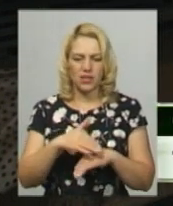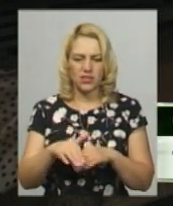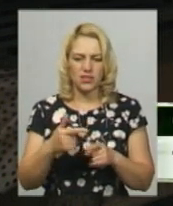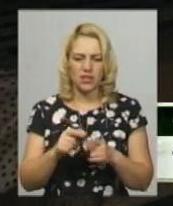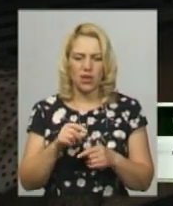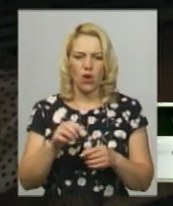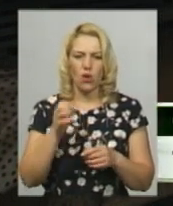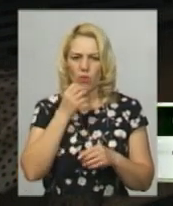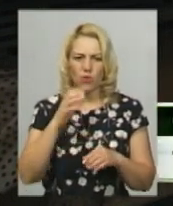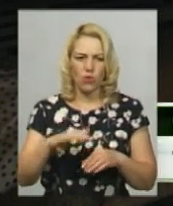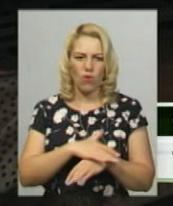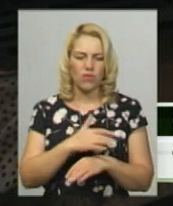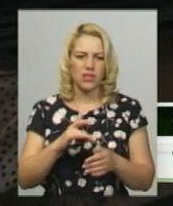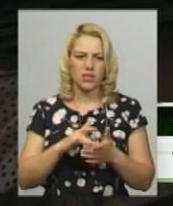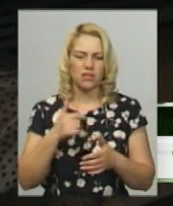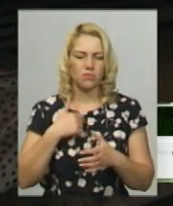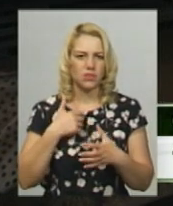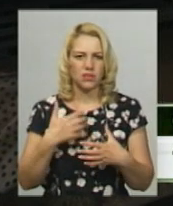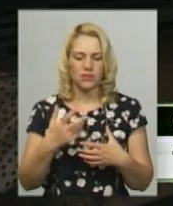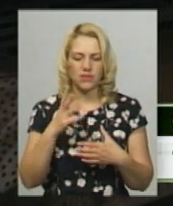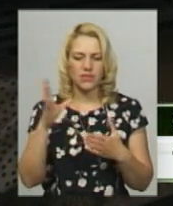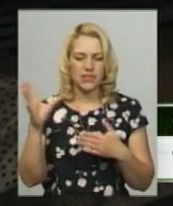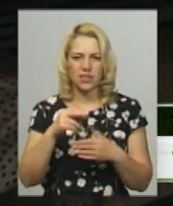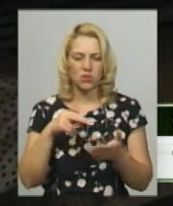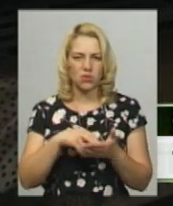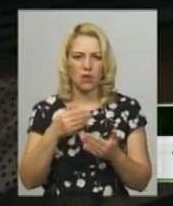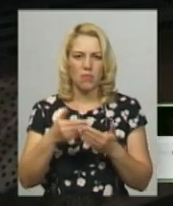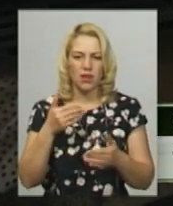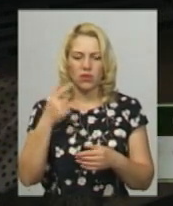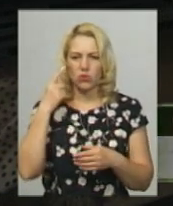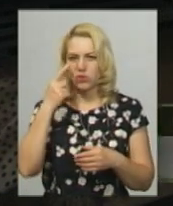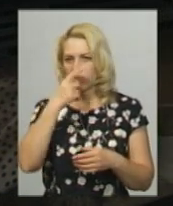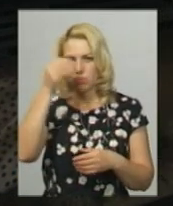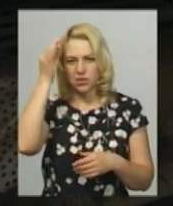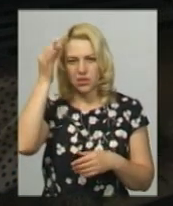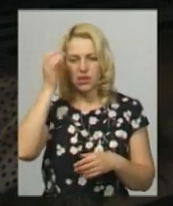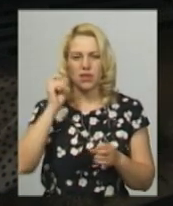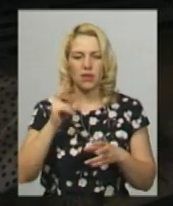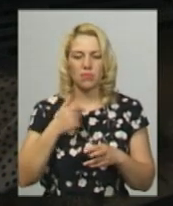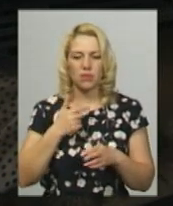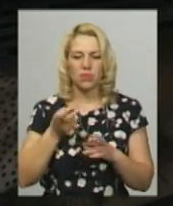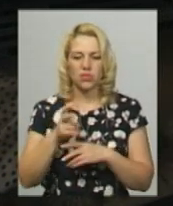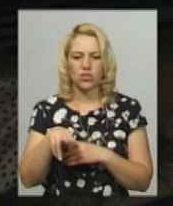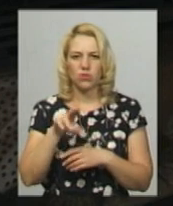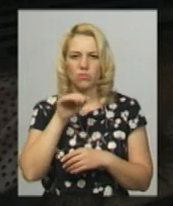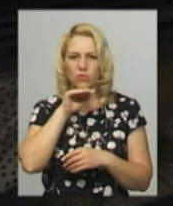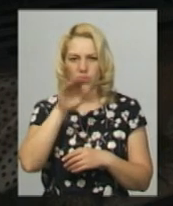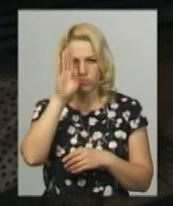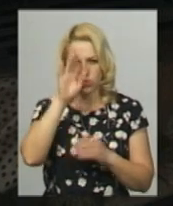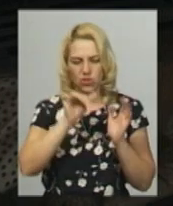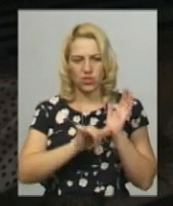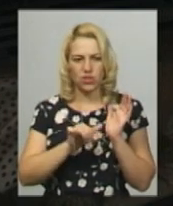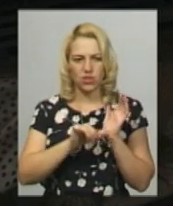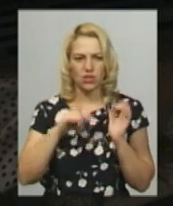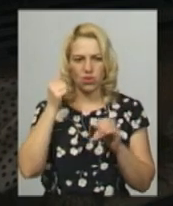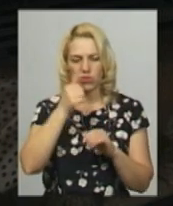Це дуже мені ця картина, вона все перед очима. Коли ми вже прийшли до того професора, йому вже 60 років, він все